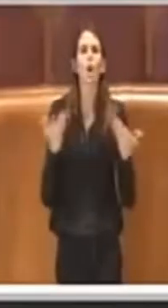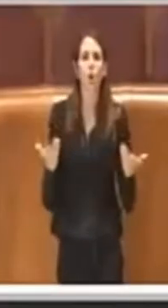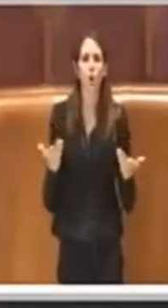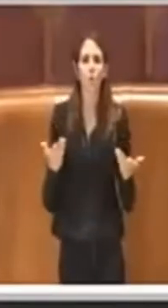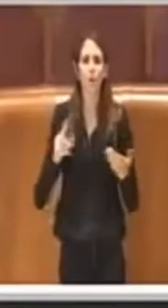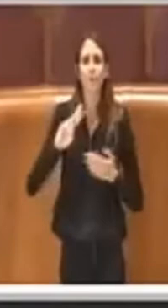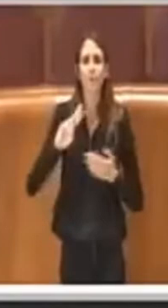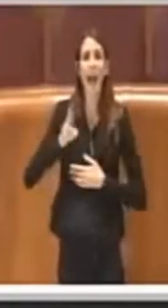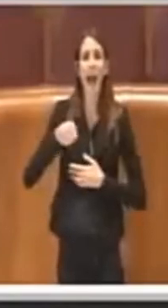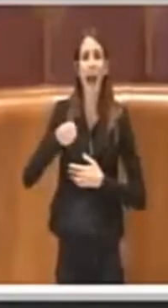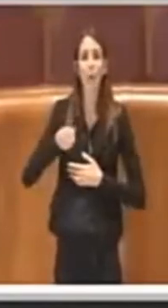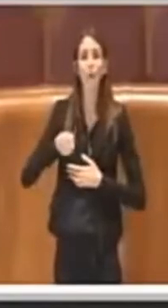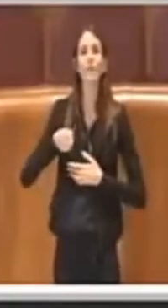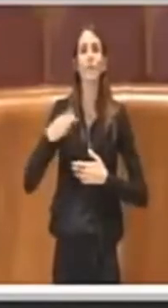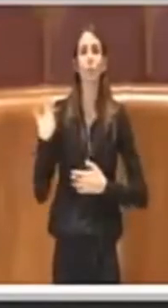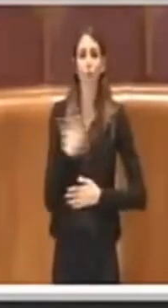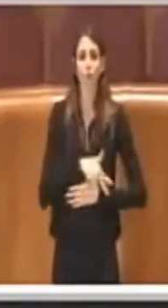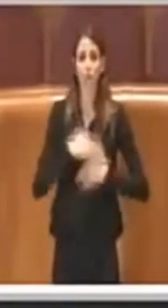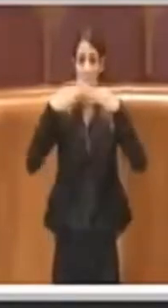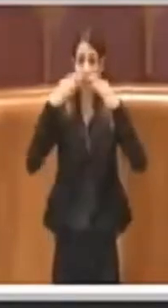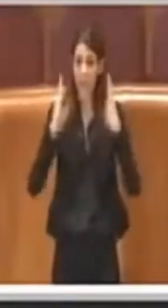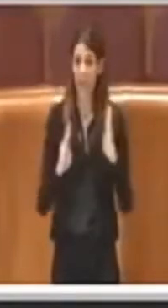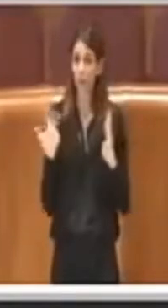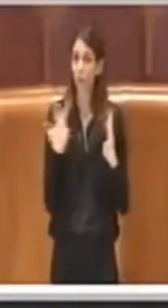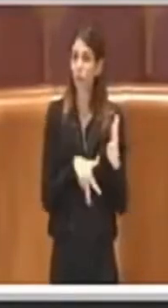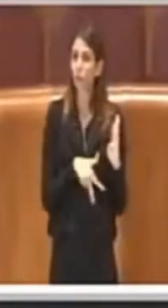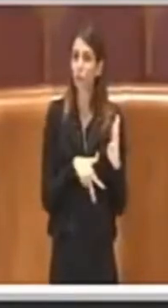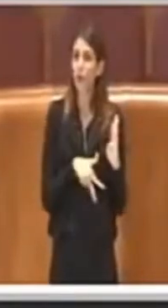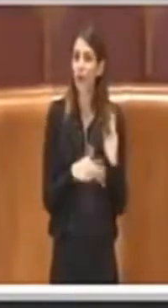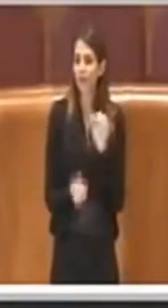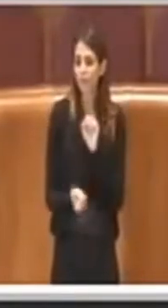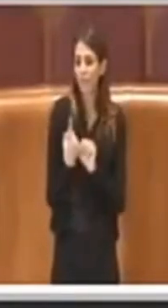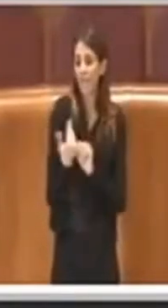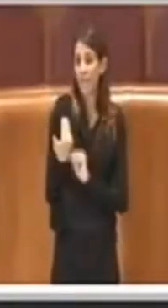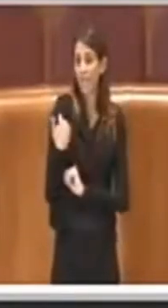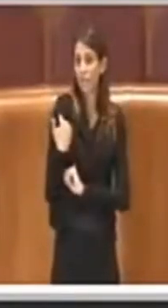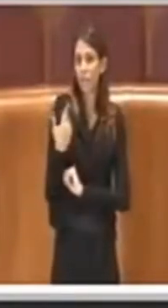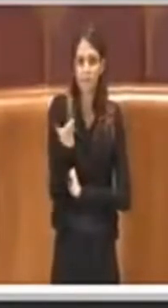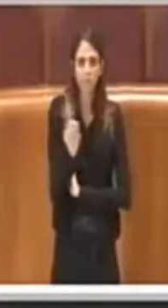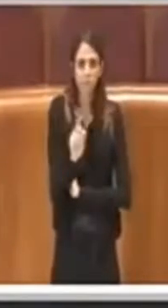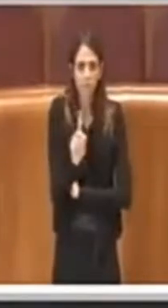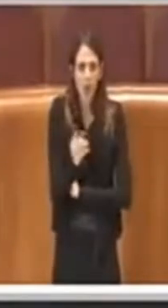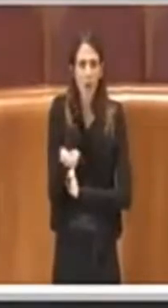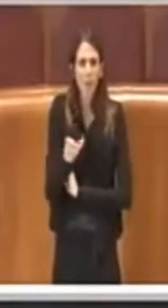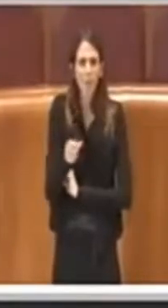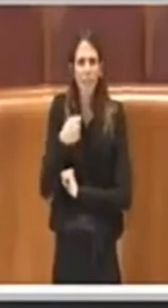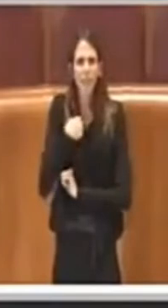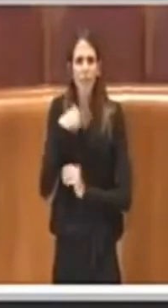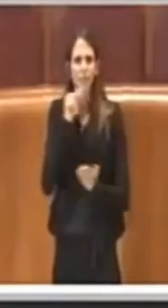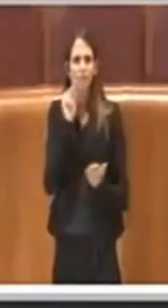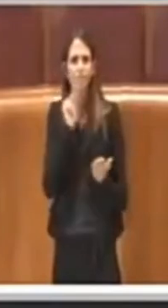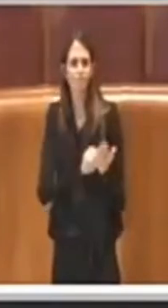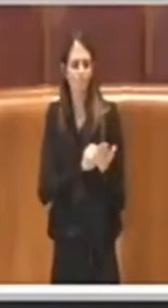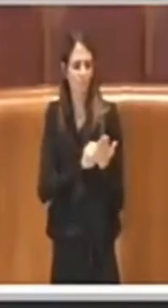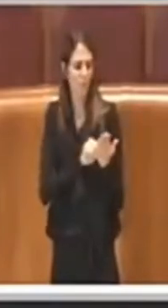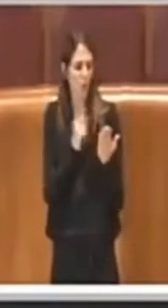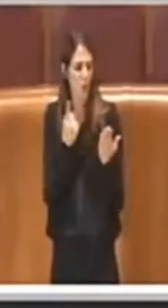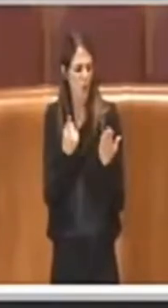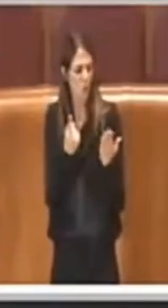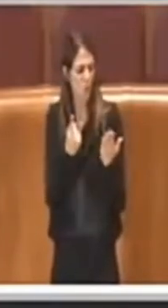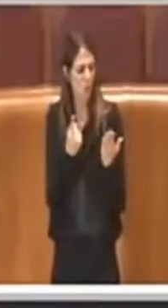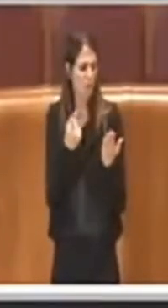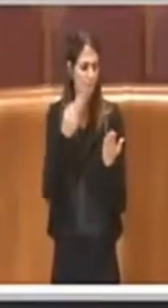sociale, seppure non è una cosa recente, è perché mi ero annotata un passaggio, credo, non